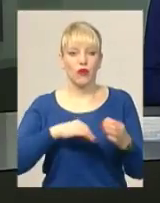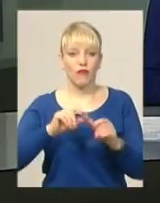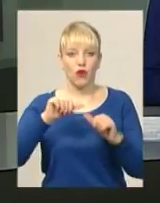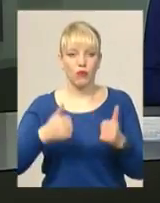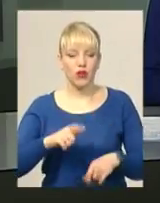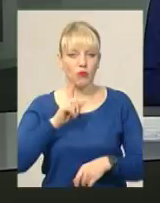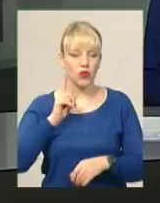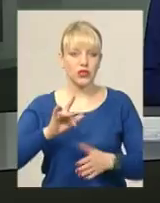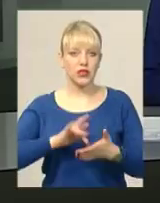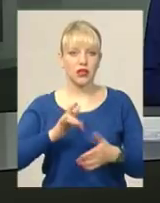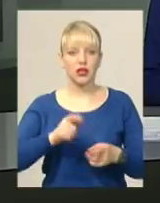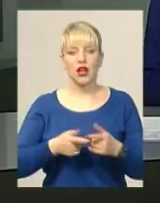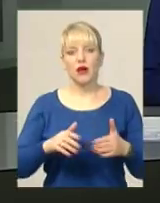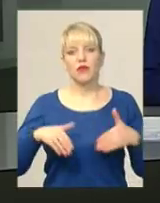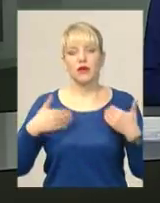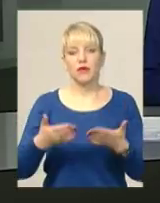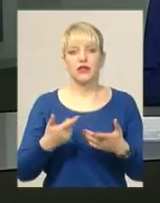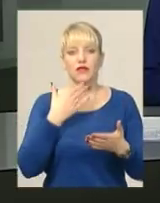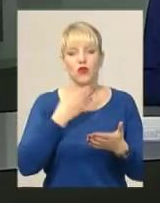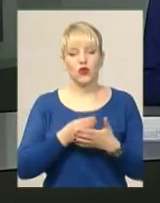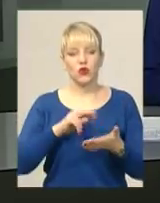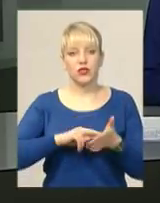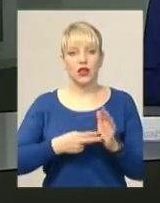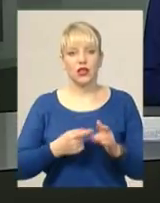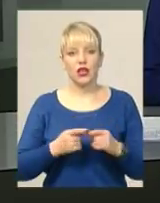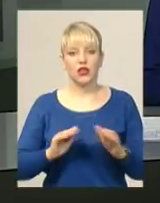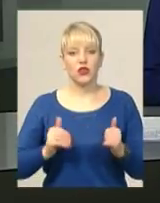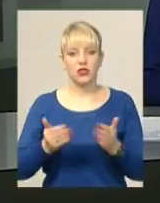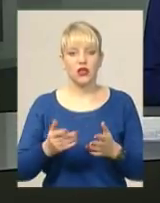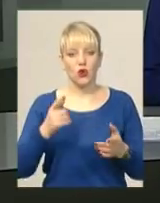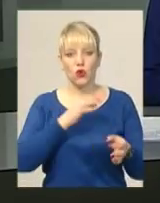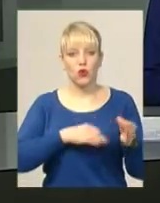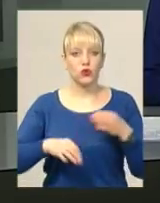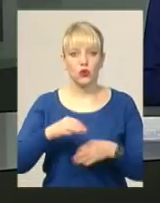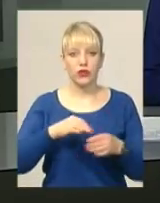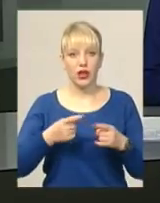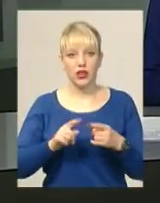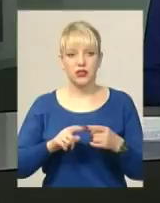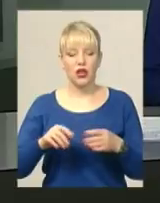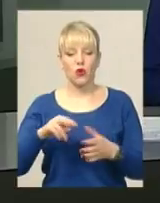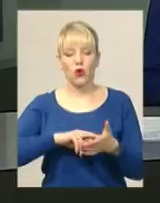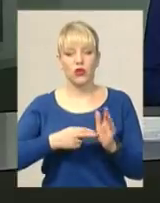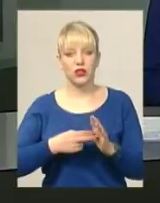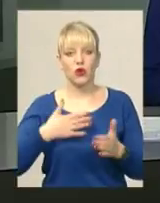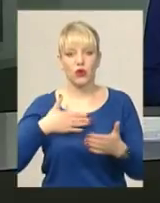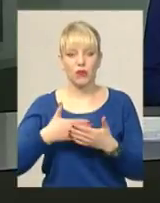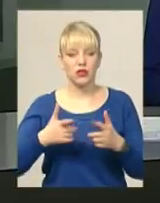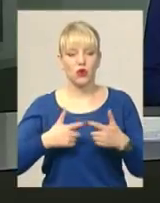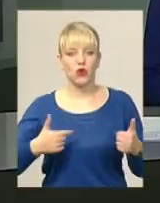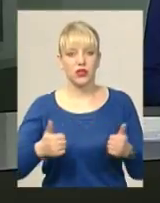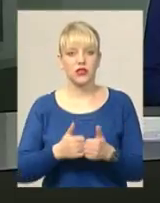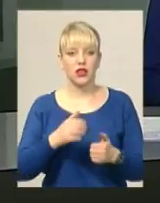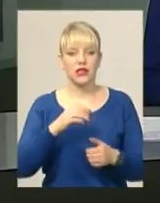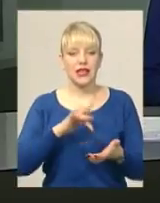центру, пропонували власну стратегію. Ініціатор консультації, координатор громадської організації «Центр-Юей» у